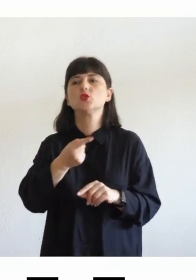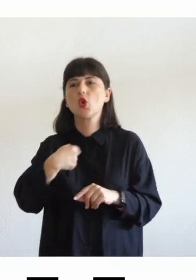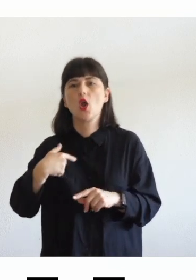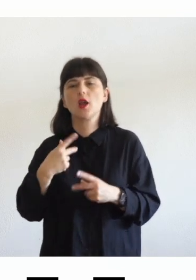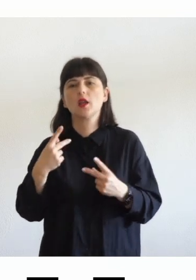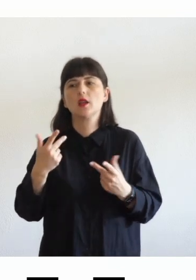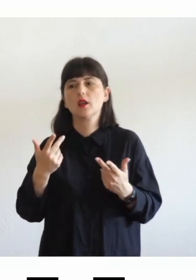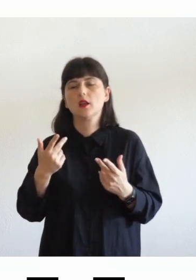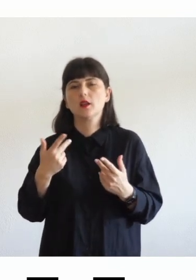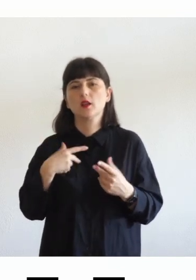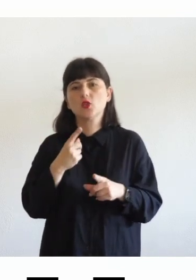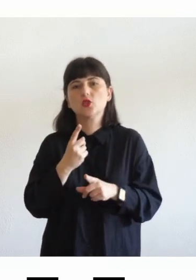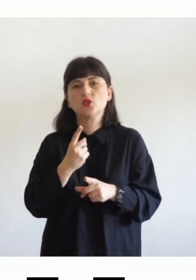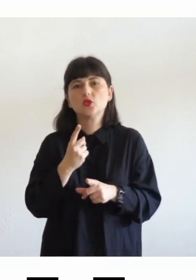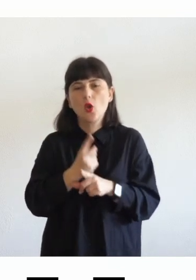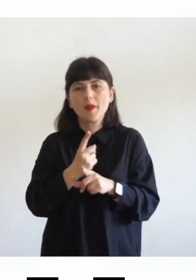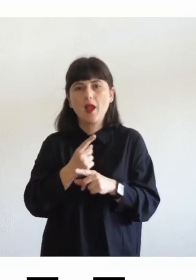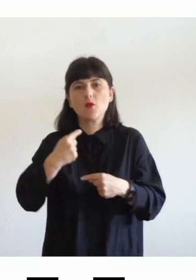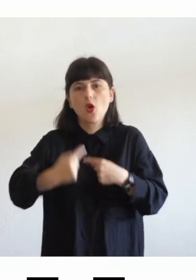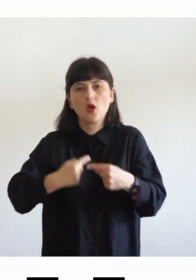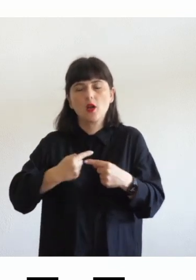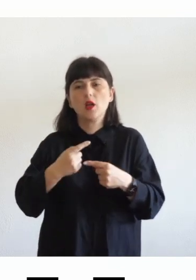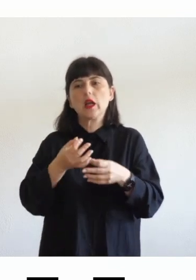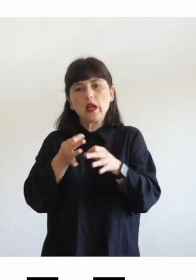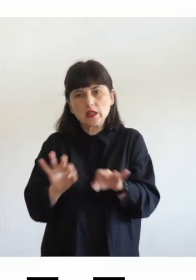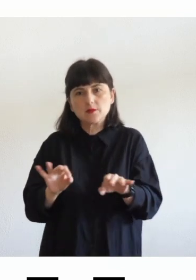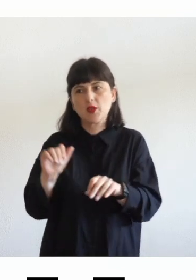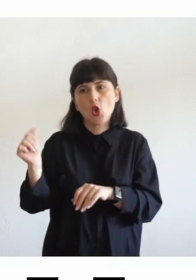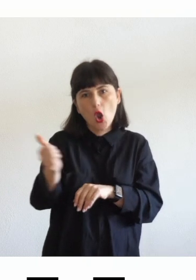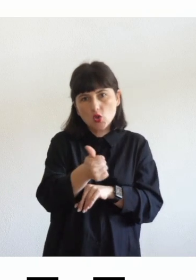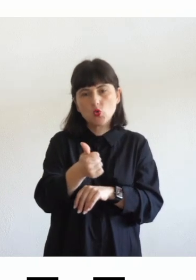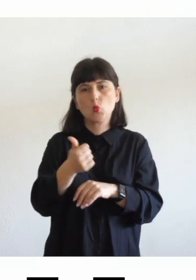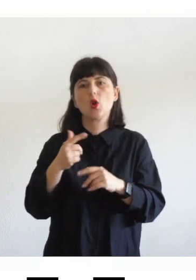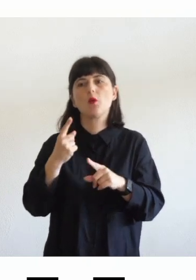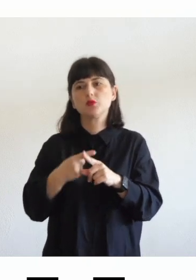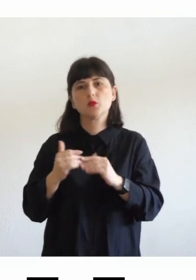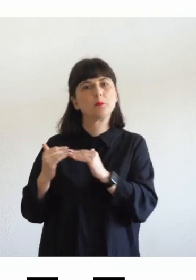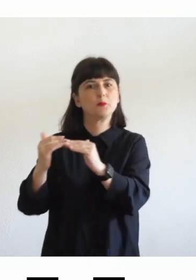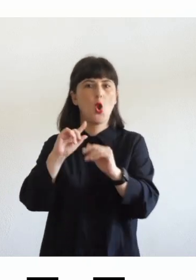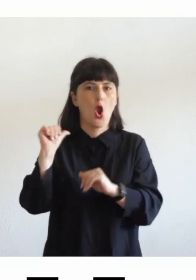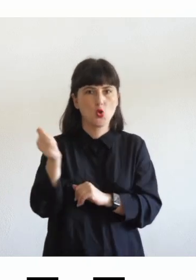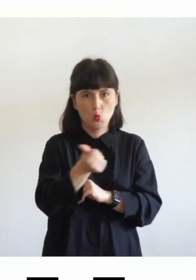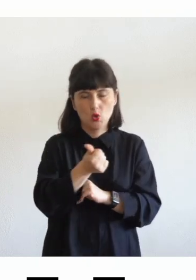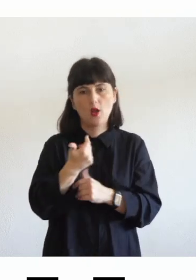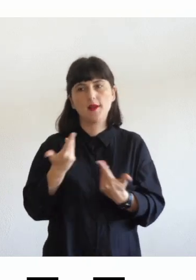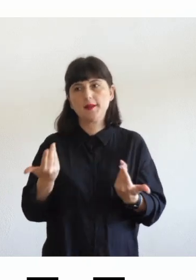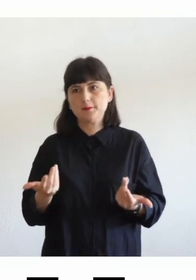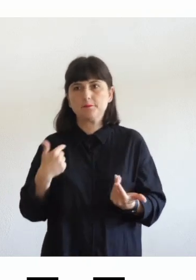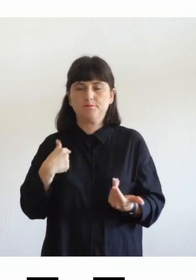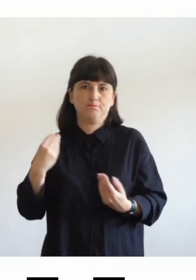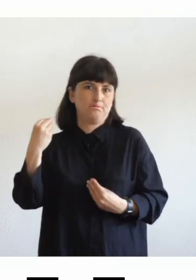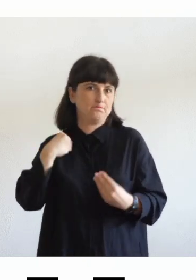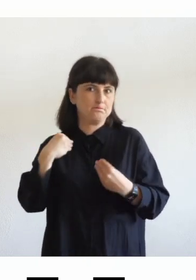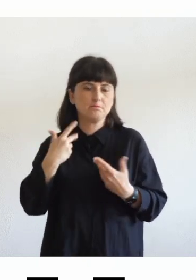rispetto delle caratteristiche di ognuno e dell'equità e quindi mi chiedo come